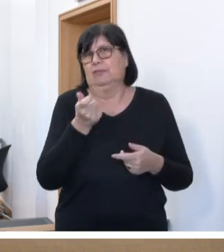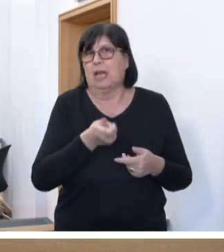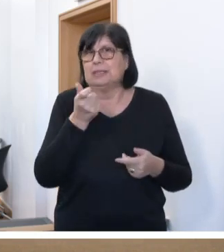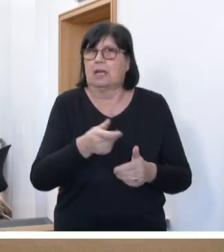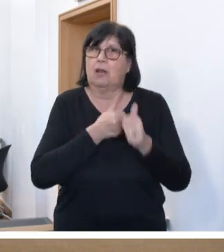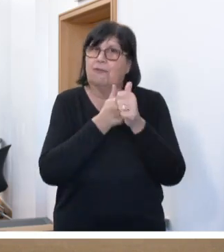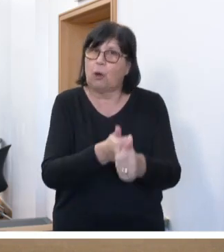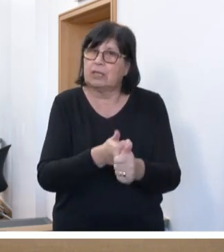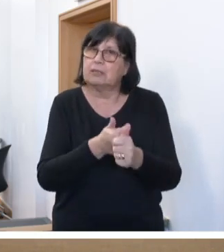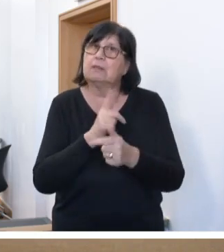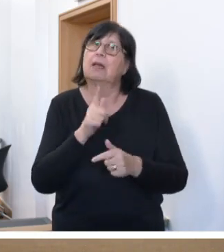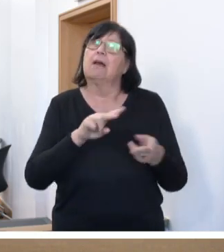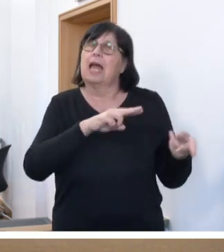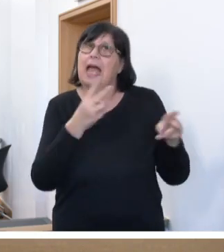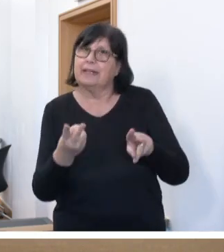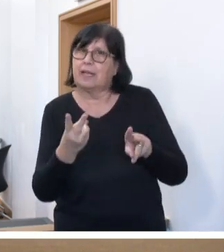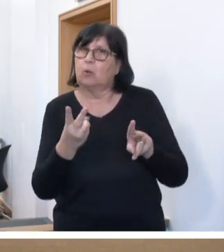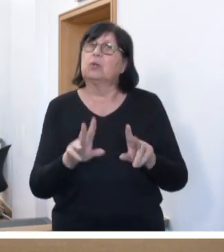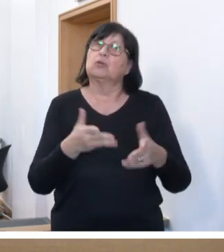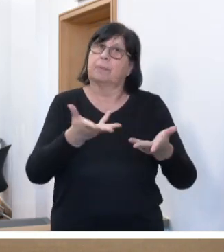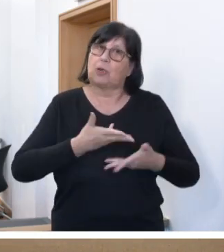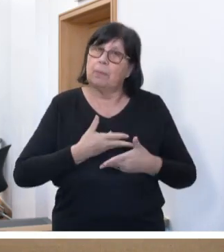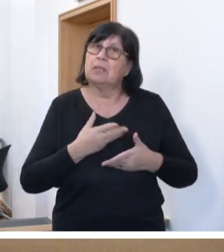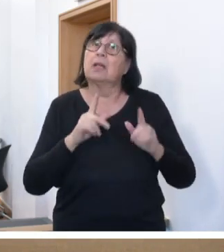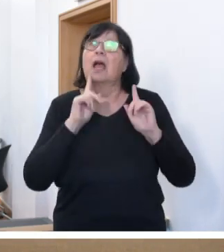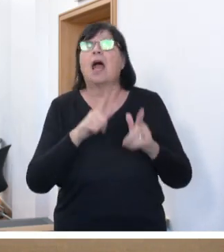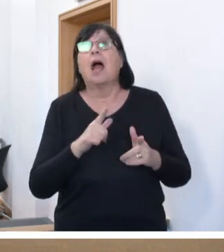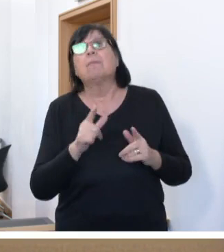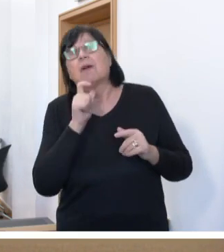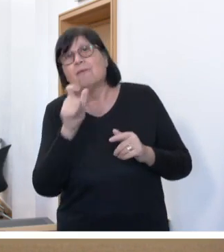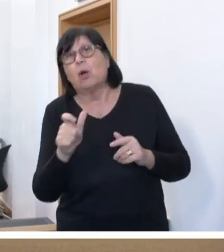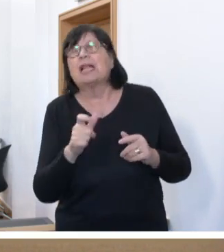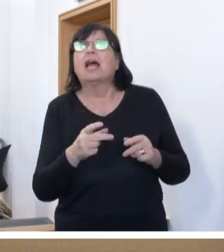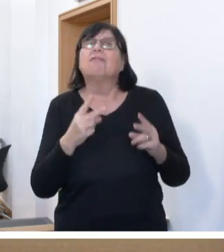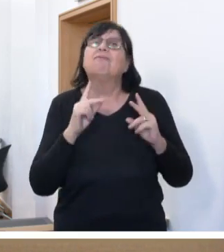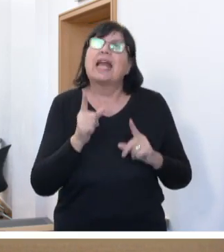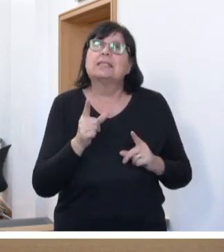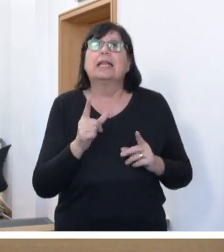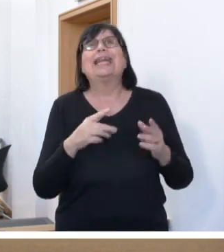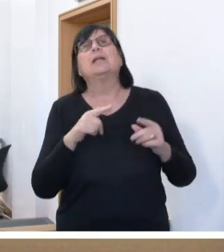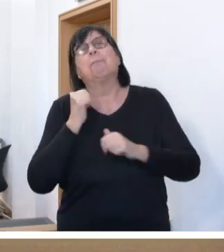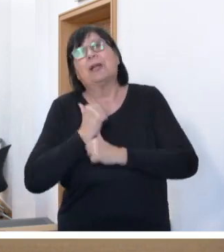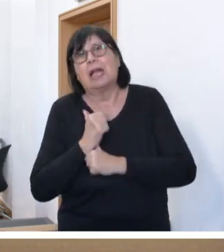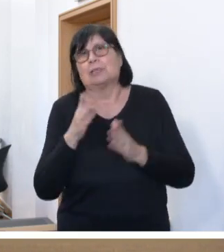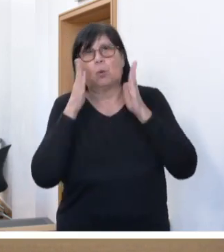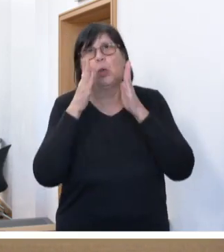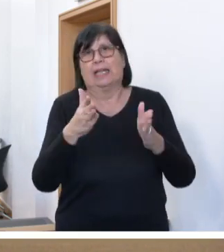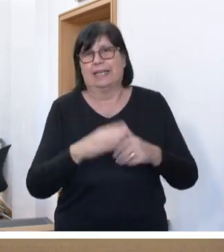Folgen der Änderungen zu gelangen, die sich am Begriff der wesentlichen Belastung orientiert.